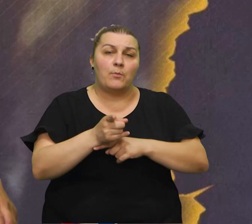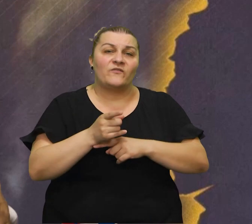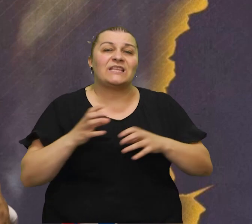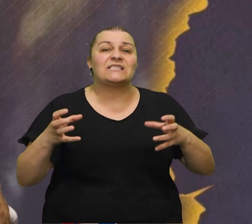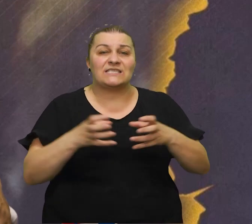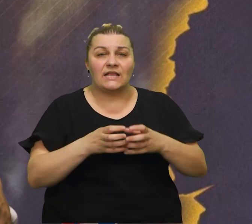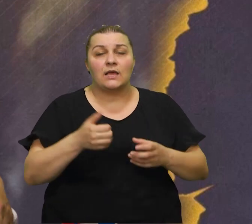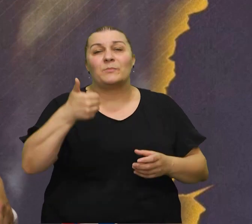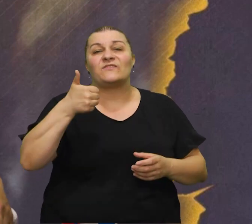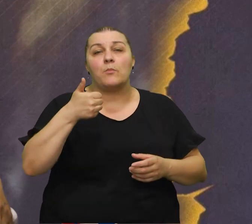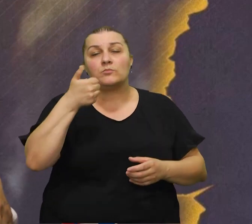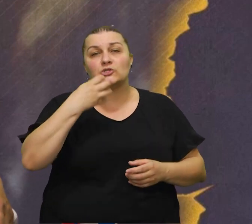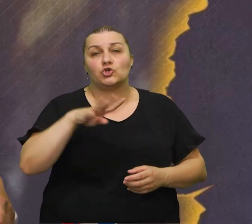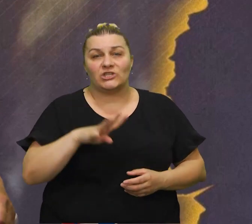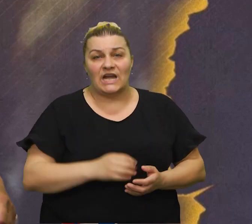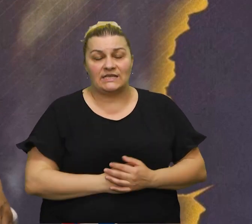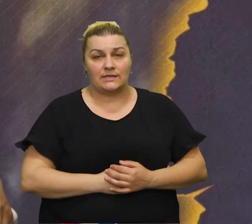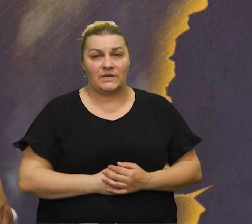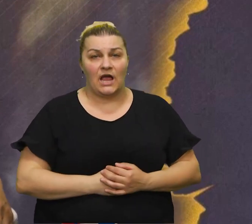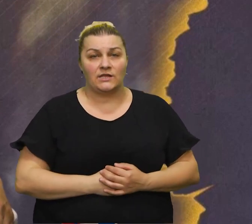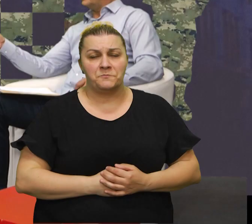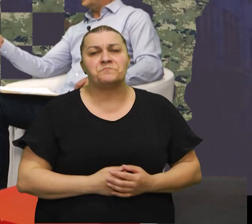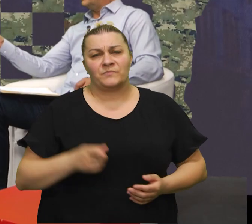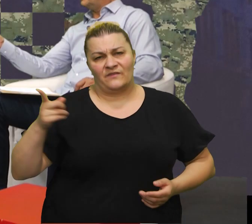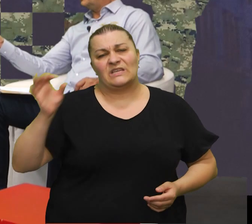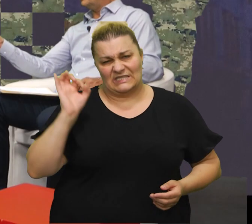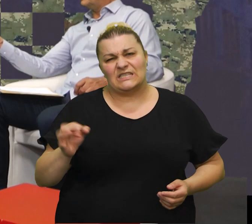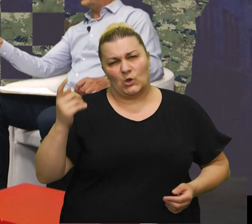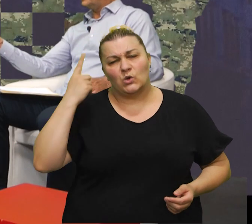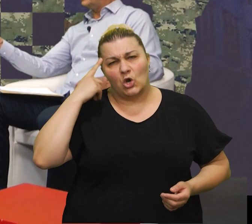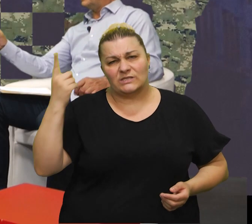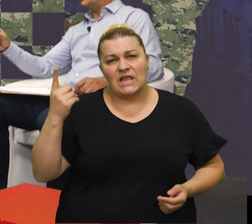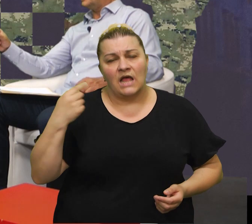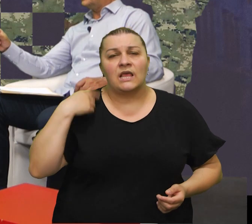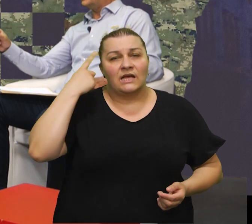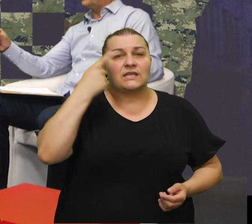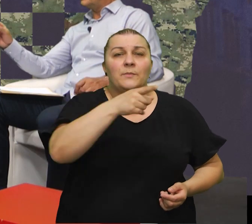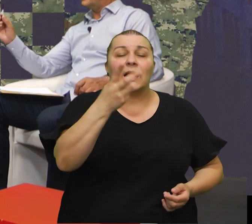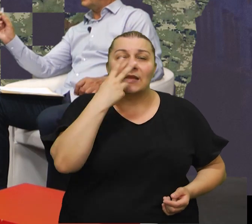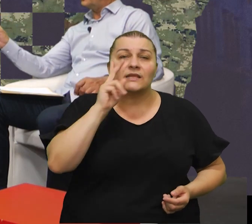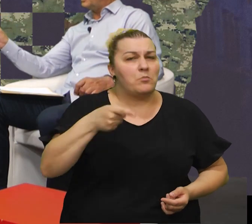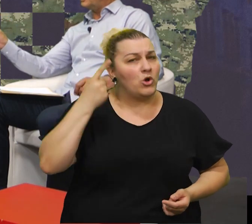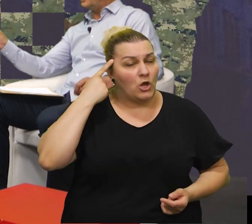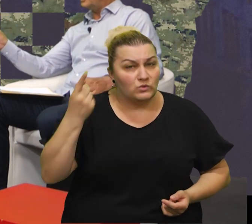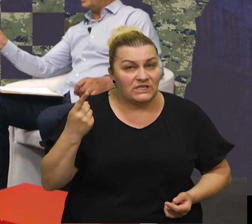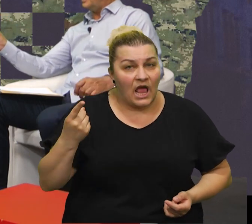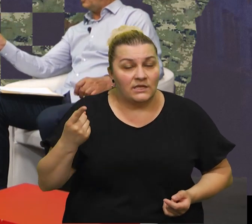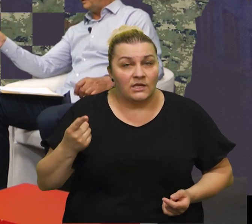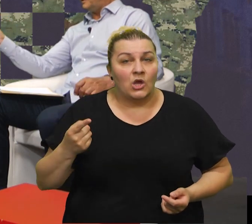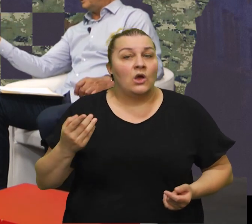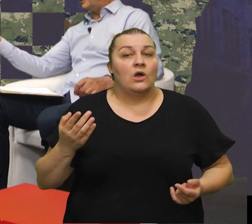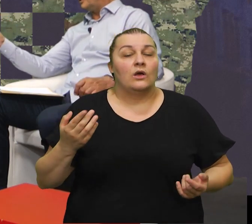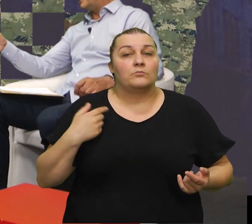satnije u prvom bujnom 114. brigade znate vi sigurno mislim da i naše gledate trebaju znate što kaže naš